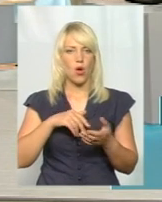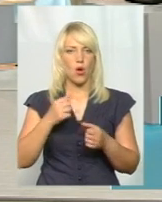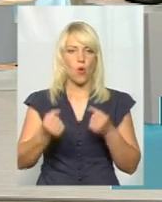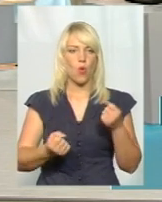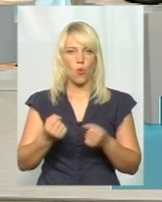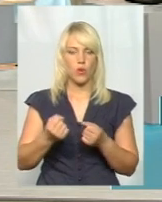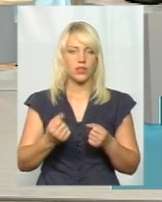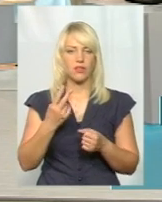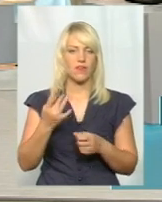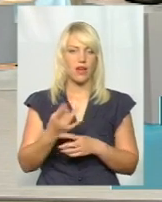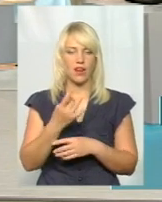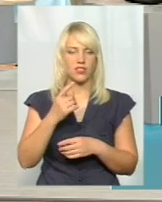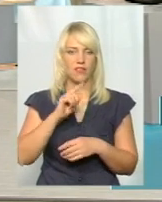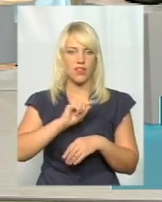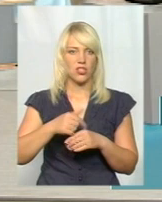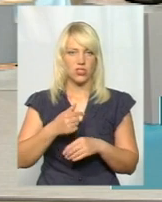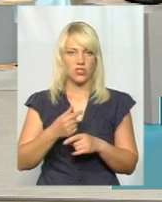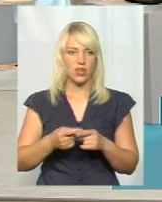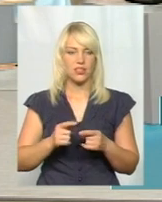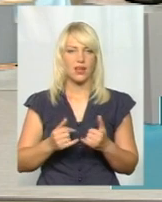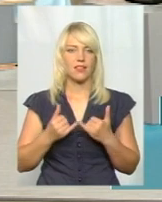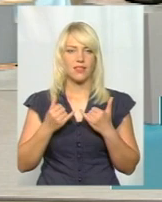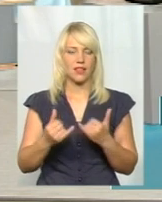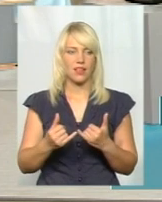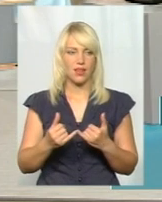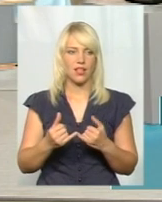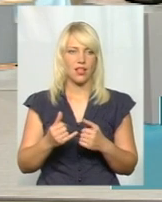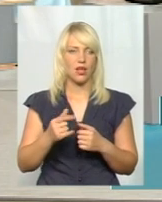нормальне движення для маршрута пилотського і…